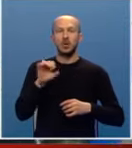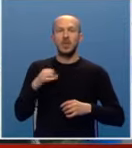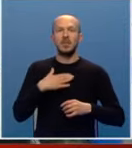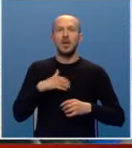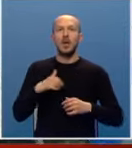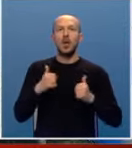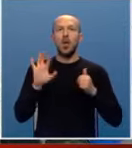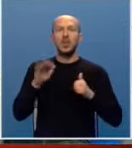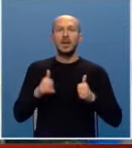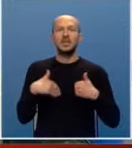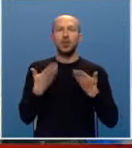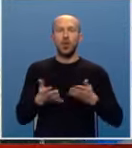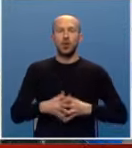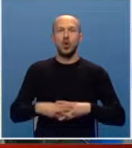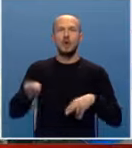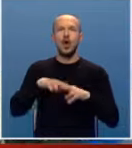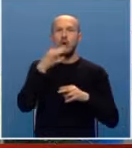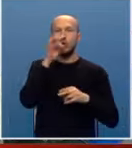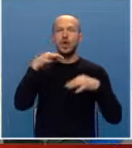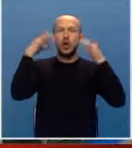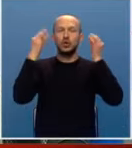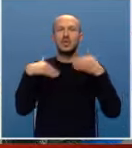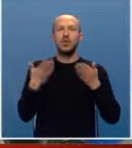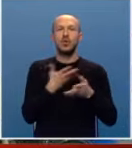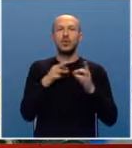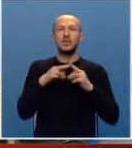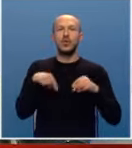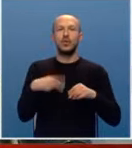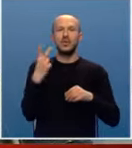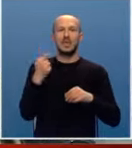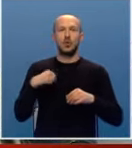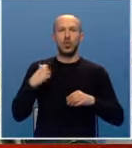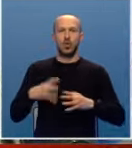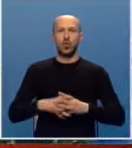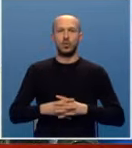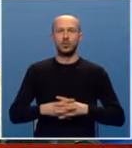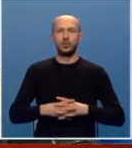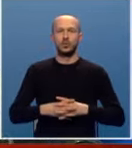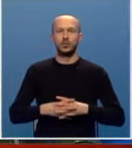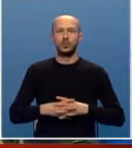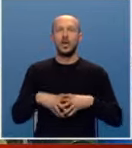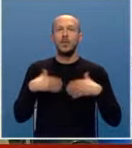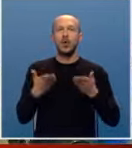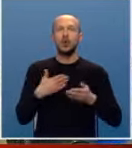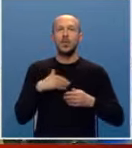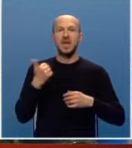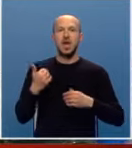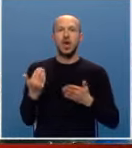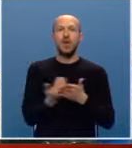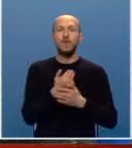mi je on danas poklonio, najbolji rođendanski poklon za ovu 21. godinu. Poklonio mi je